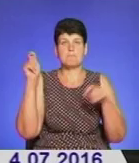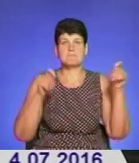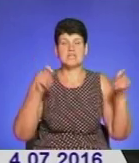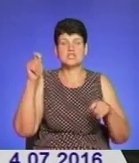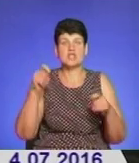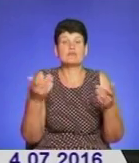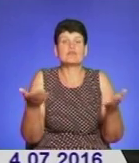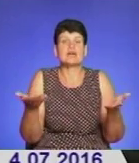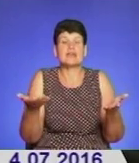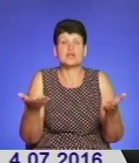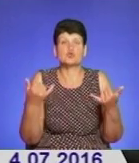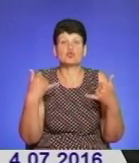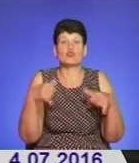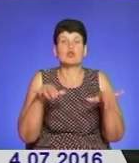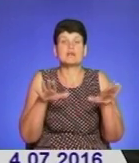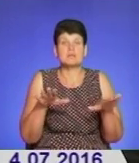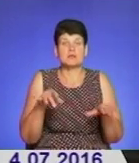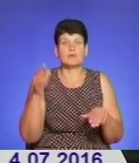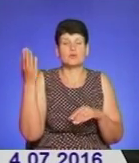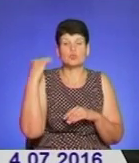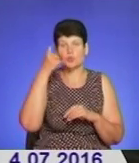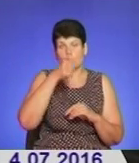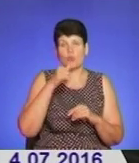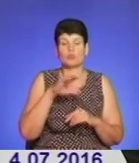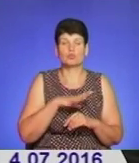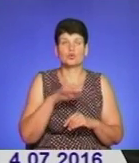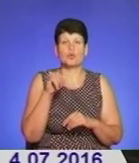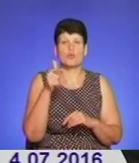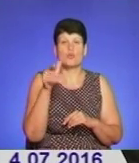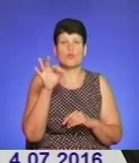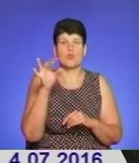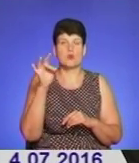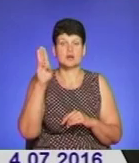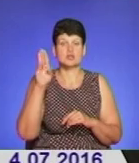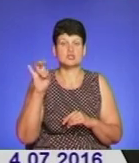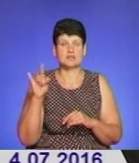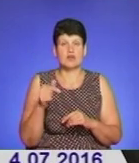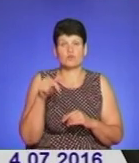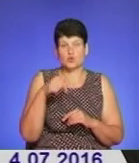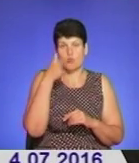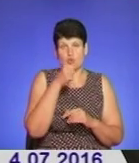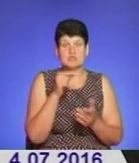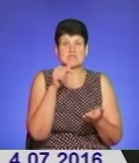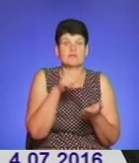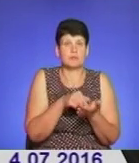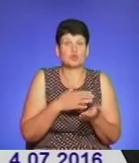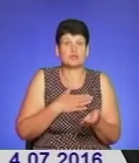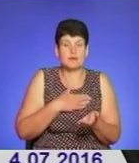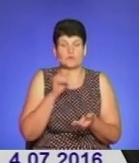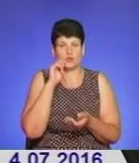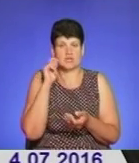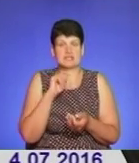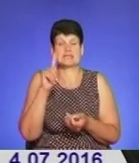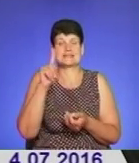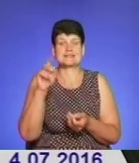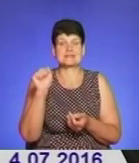якогось чудотворного місця. Того року було в Угорщині. Цього року випало у нас на Україні в Зарваниці.